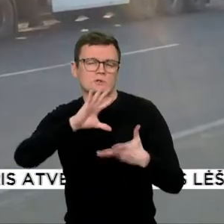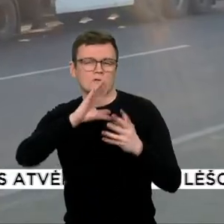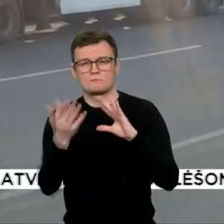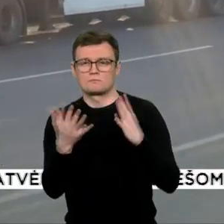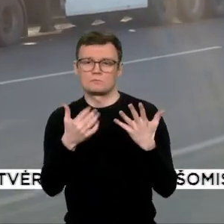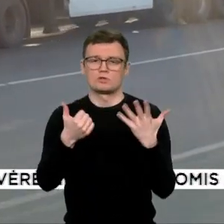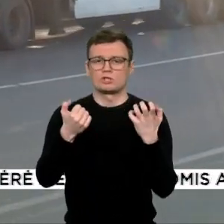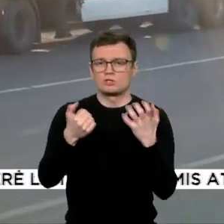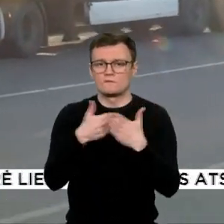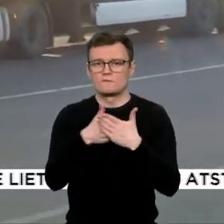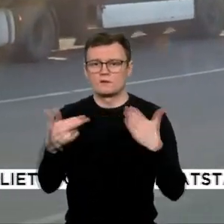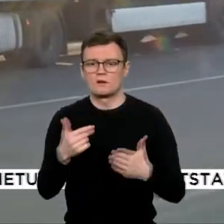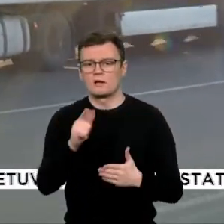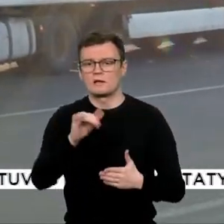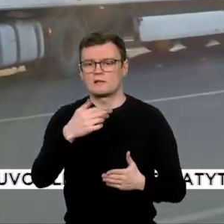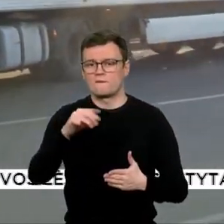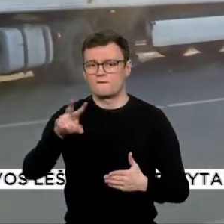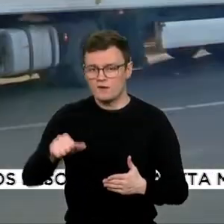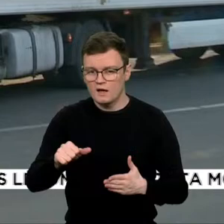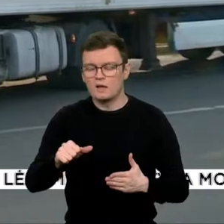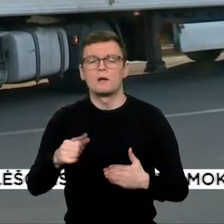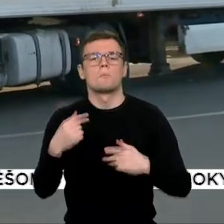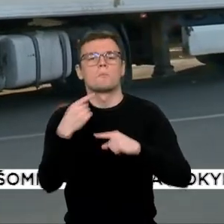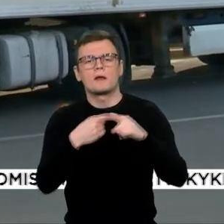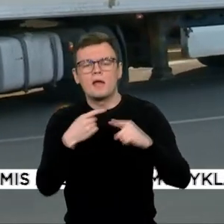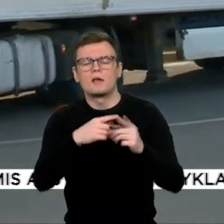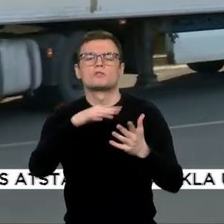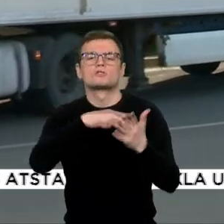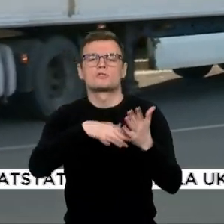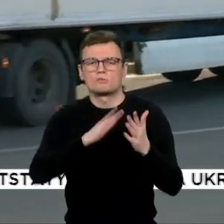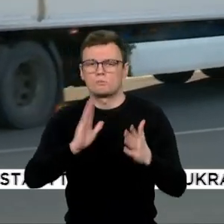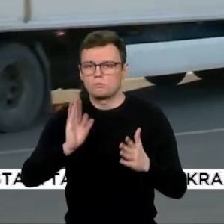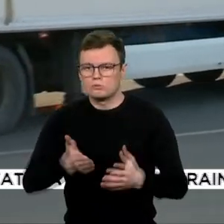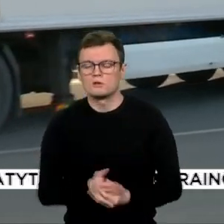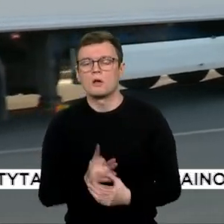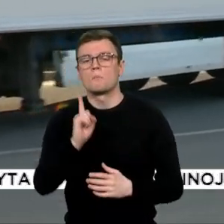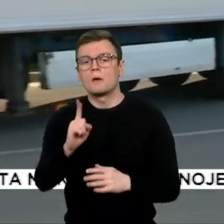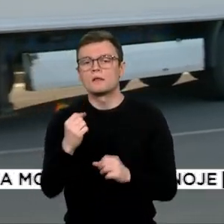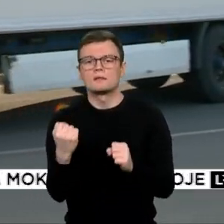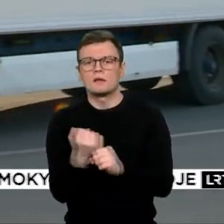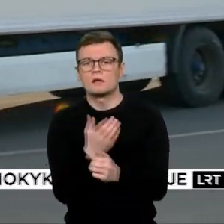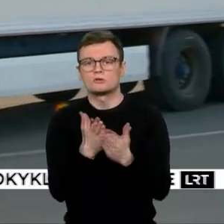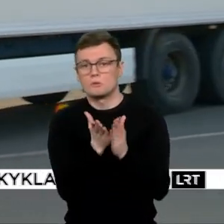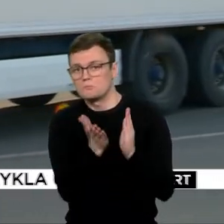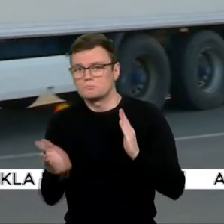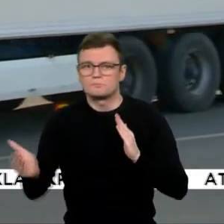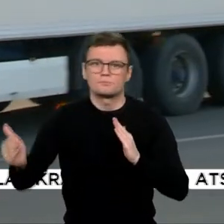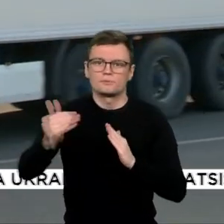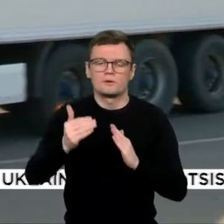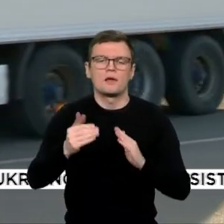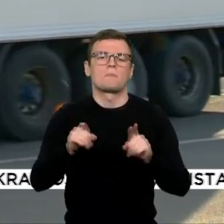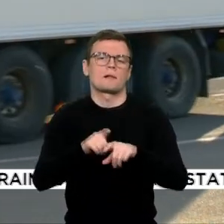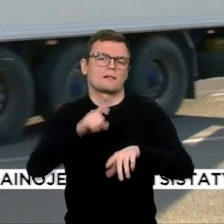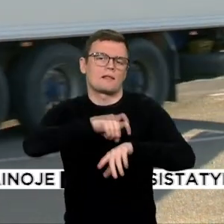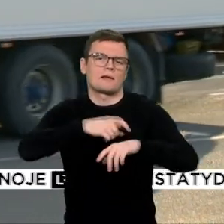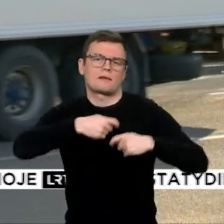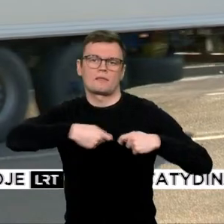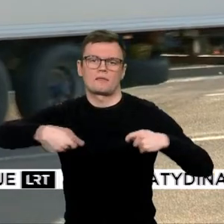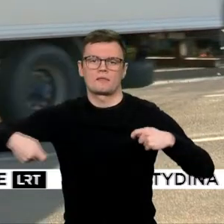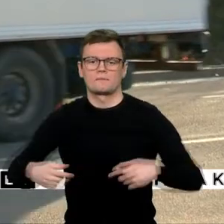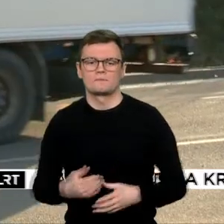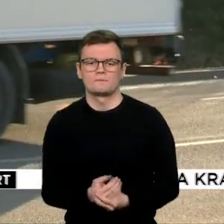Linava sako, kad prekės ir toliau bus vežamos, tik vežant aplink ilgės pristatymo laikas. Lietuvos transporto vera biznis,